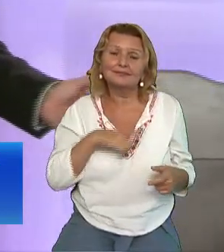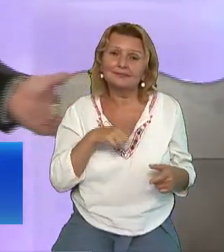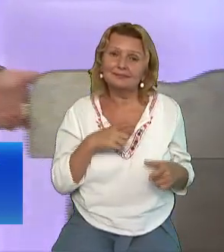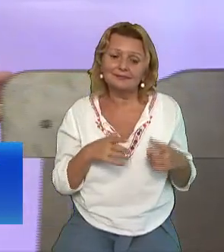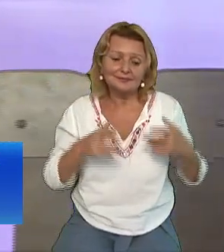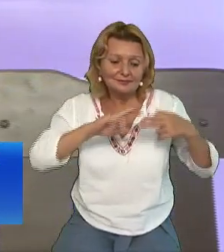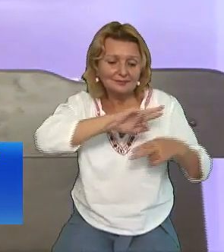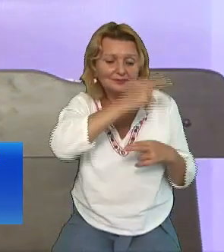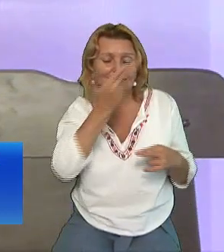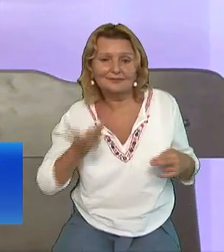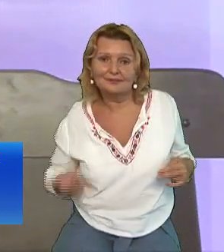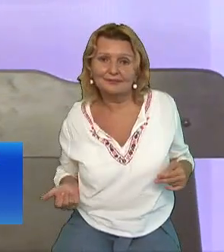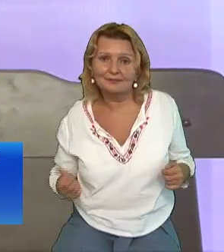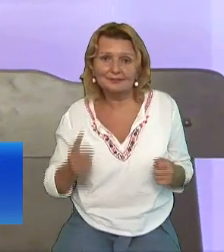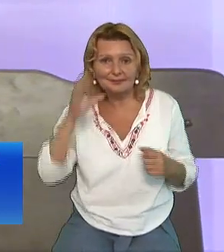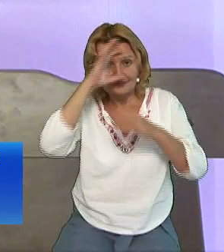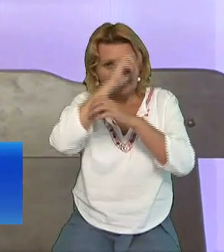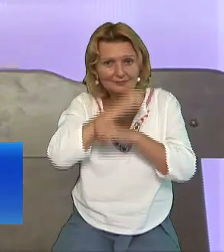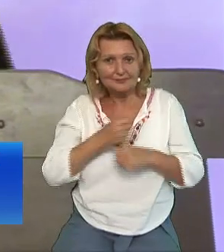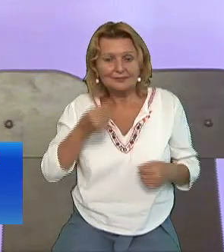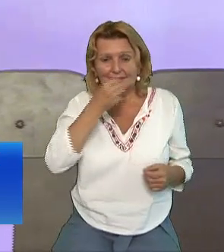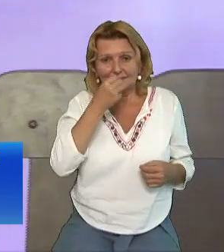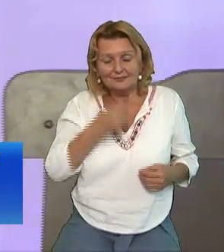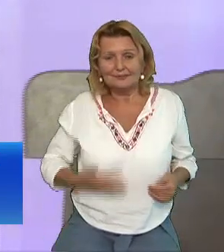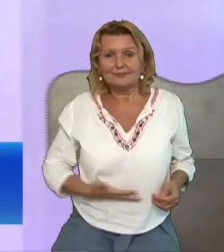intrat să rămână cu ei Pentru că Iisus niciodată